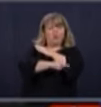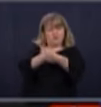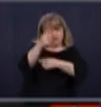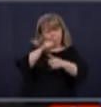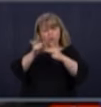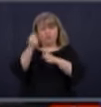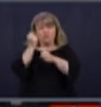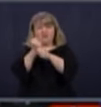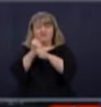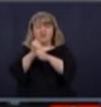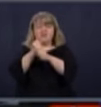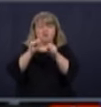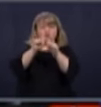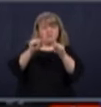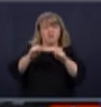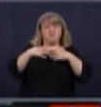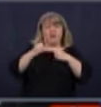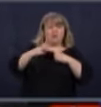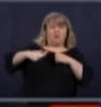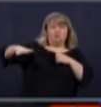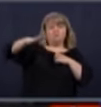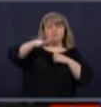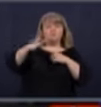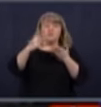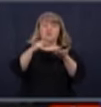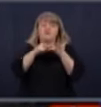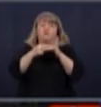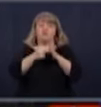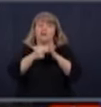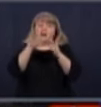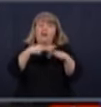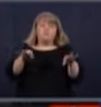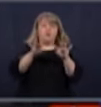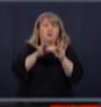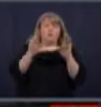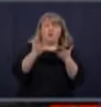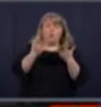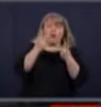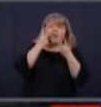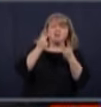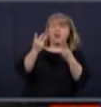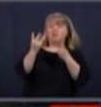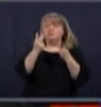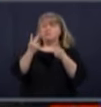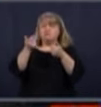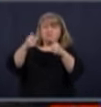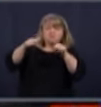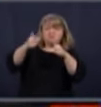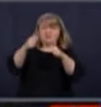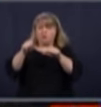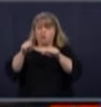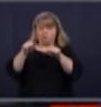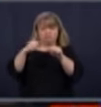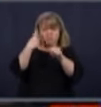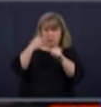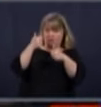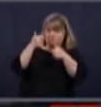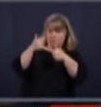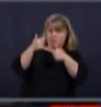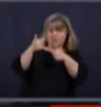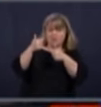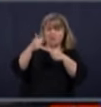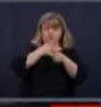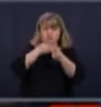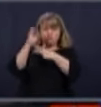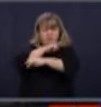dans le réseau. Donc, ce qui est important, c'est la tendance. La tendance est bonne sur les hospitalisations. La tendance est